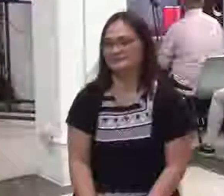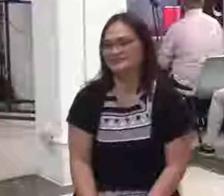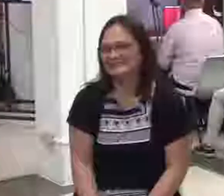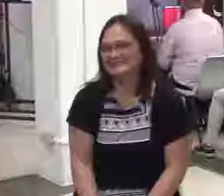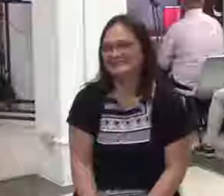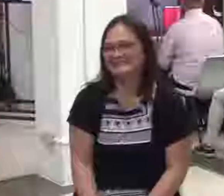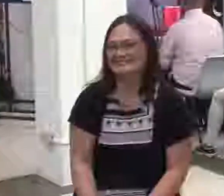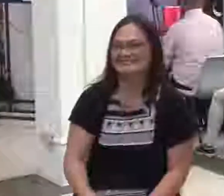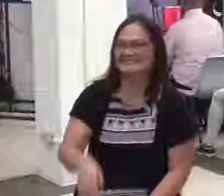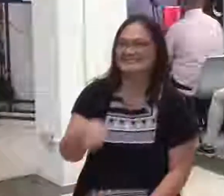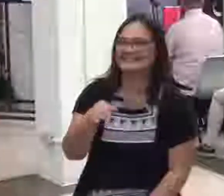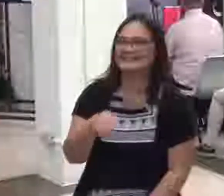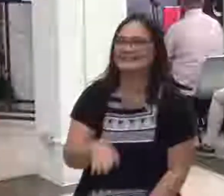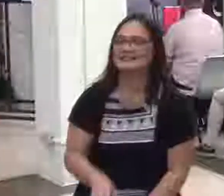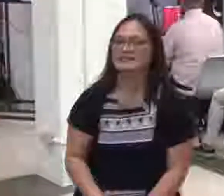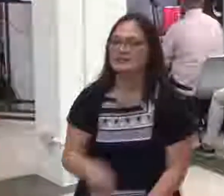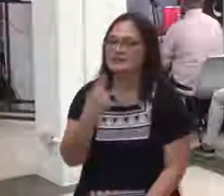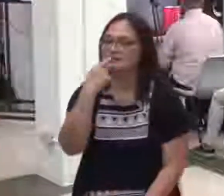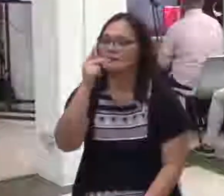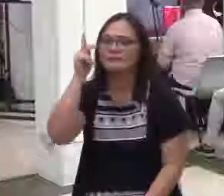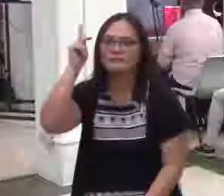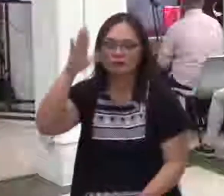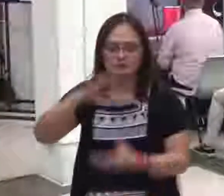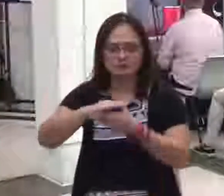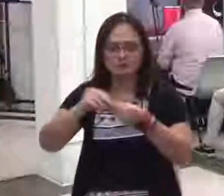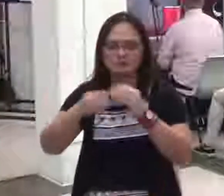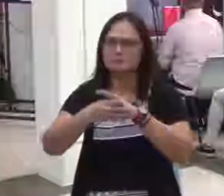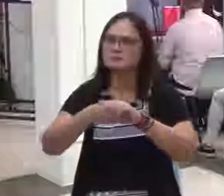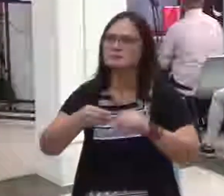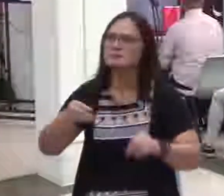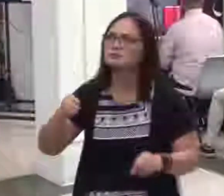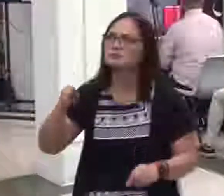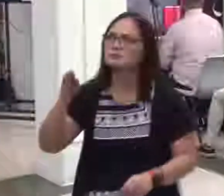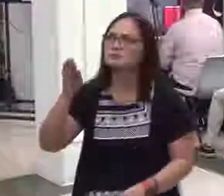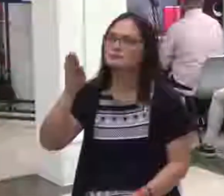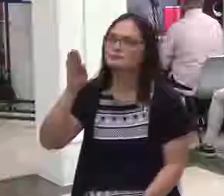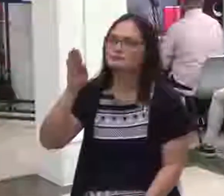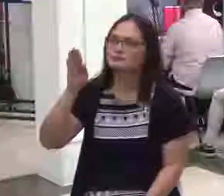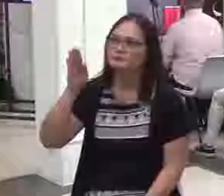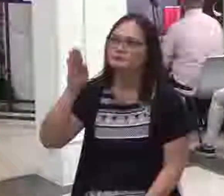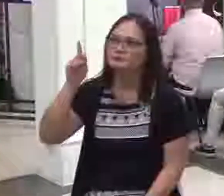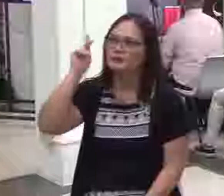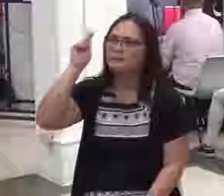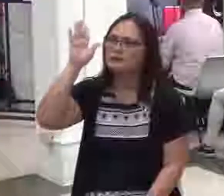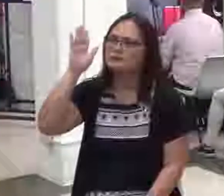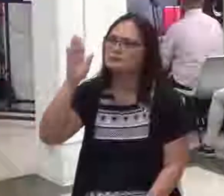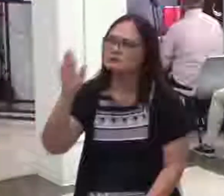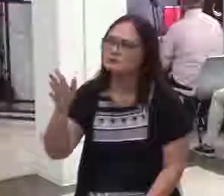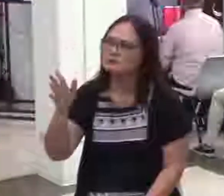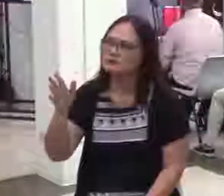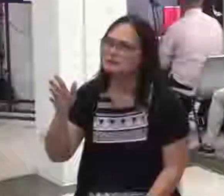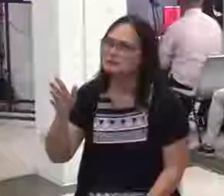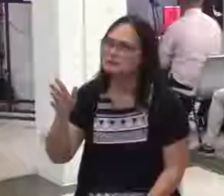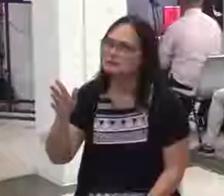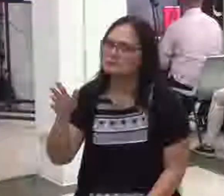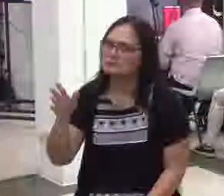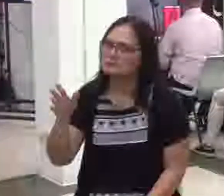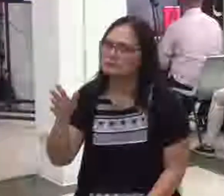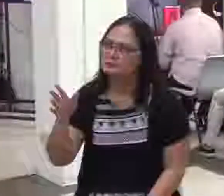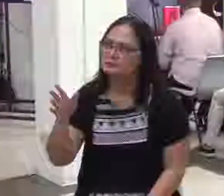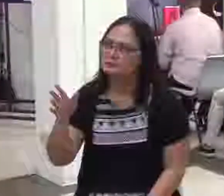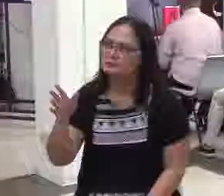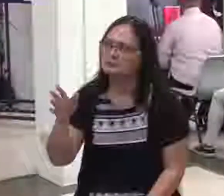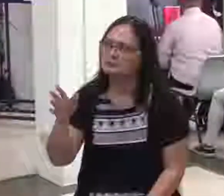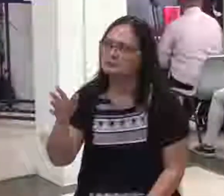pagbaguhin na nila yung pangalan ng batas ang pambansa yung lugar ng the house ang ikay tahanan na mga